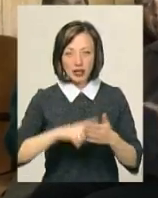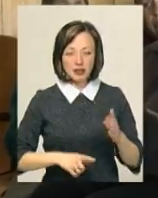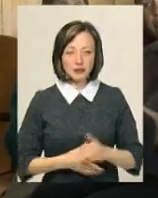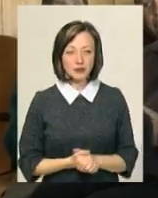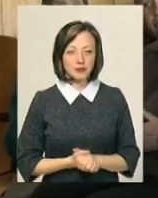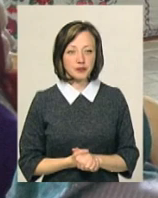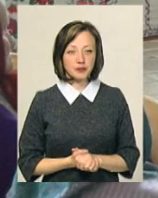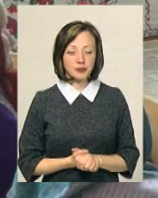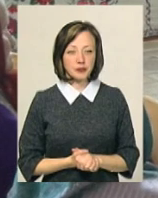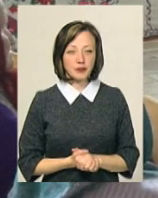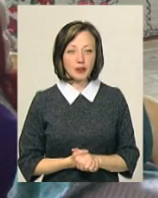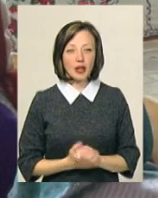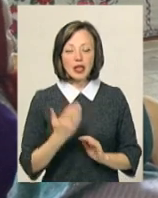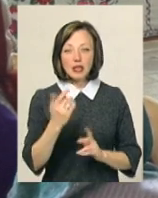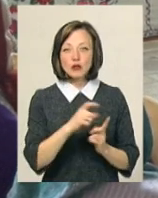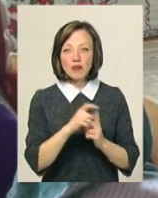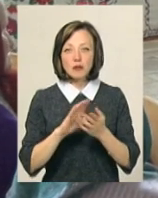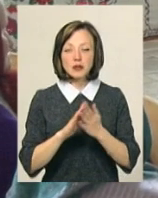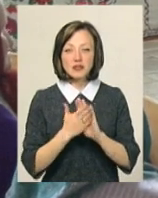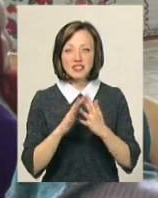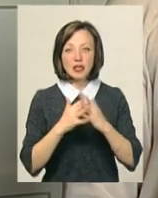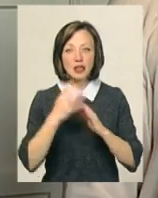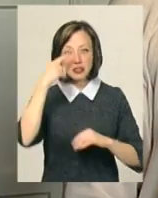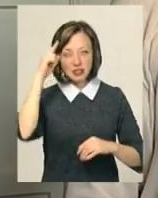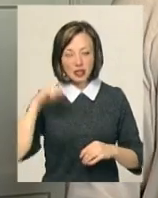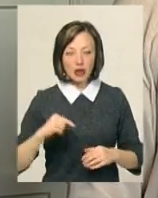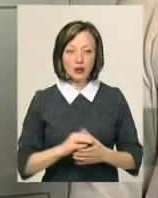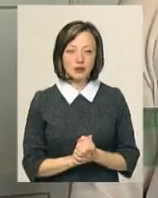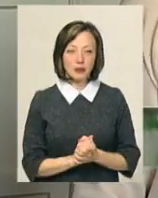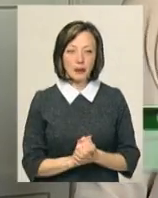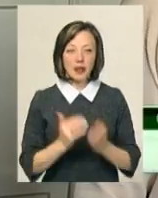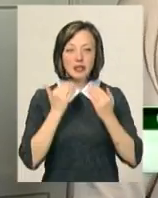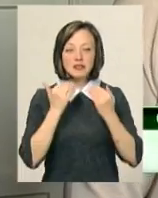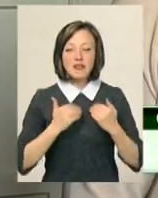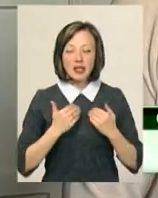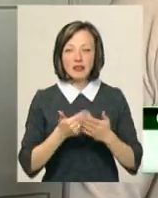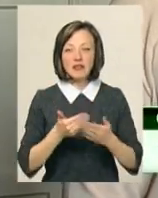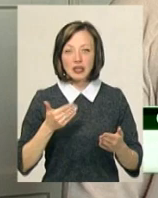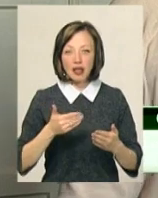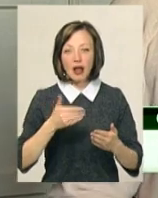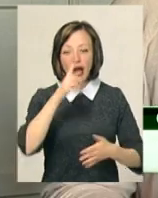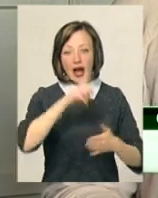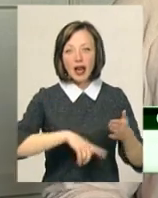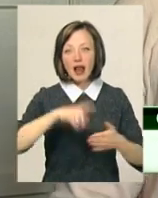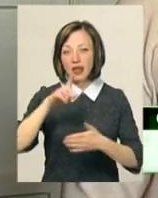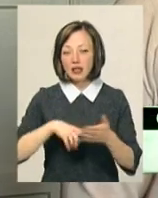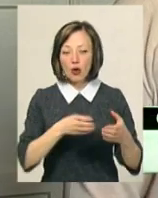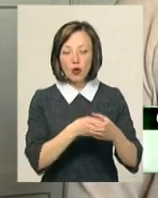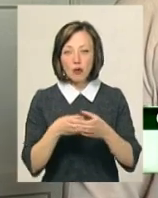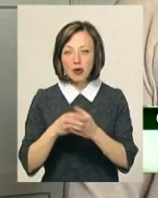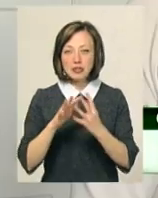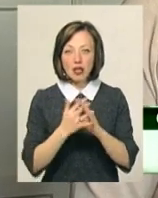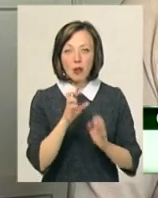Олена Западенко. За її словами, про ситуацію у Бокиївці знають. Зверненість від релігійних громад села